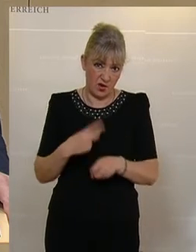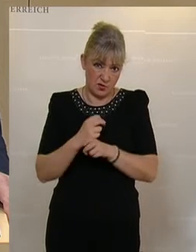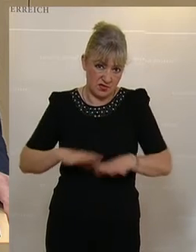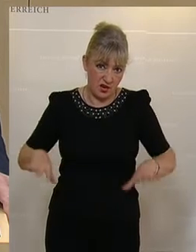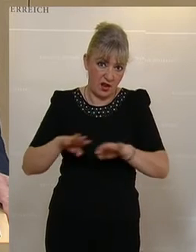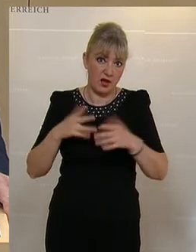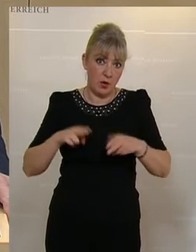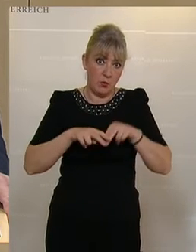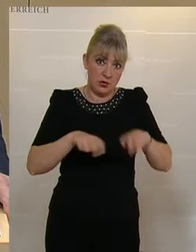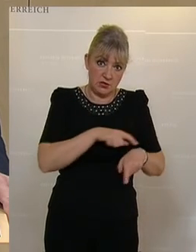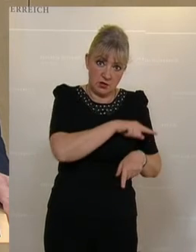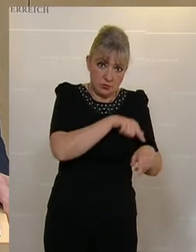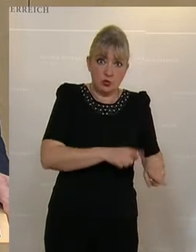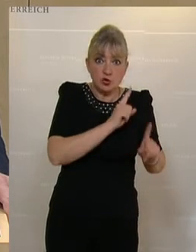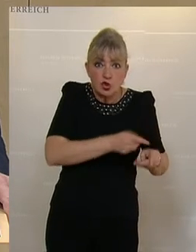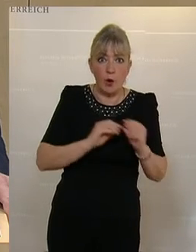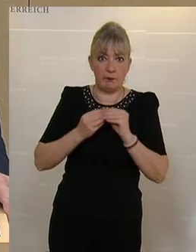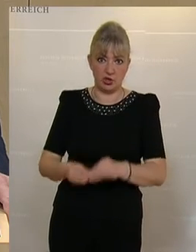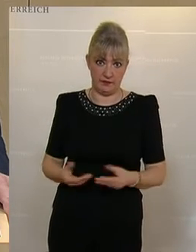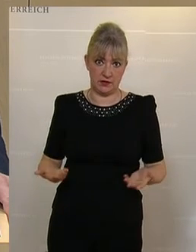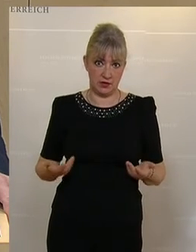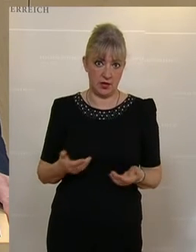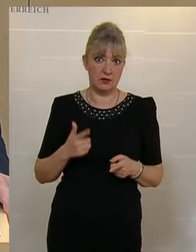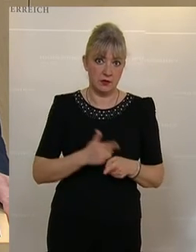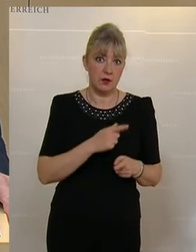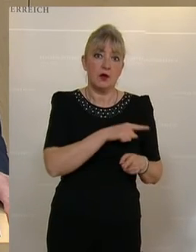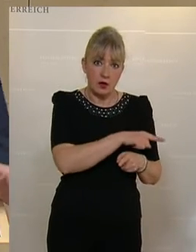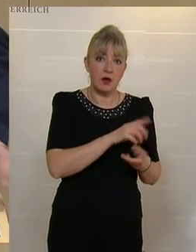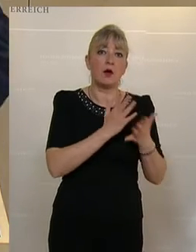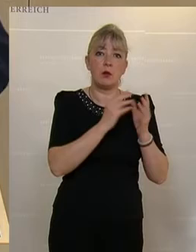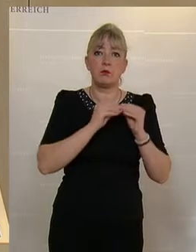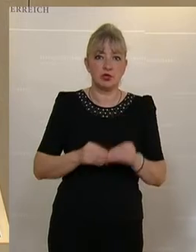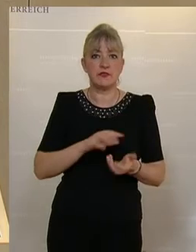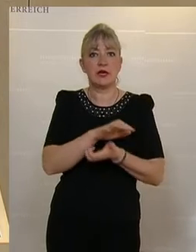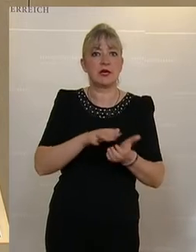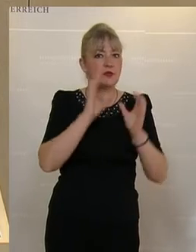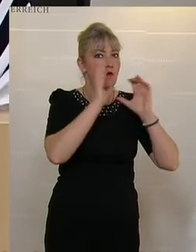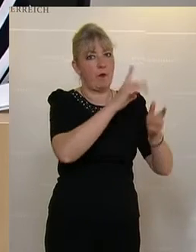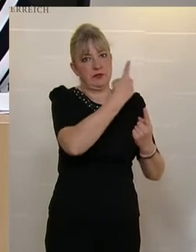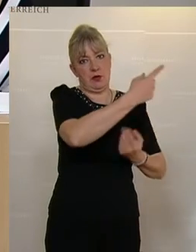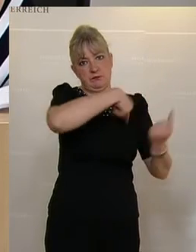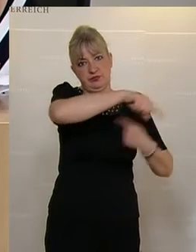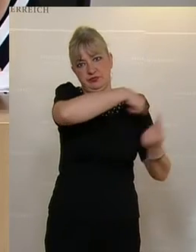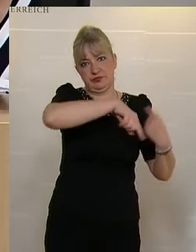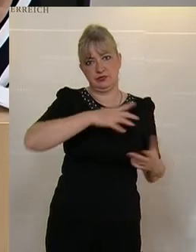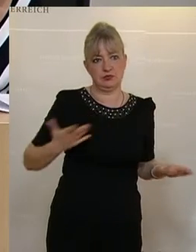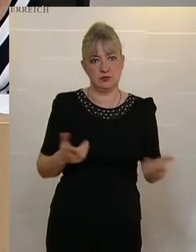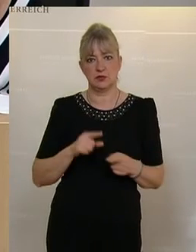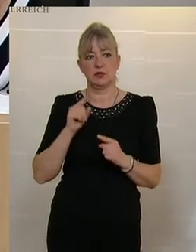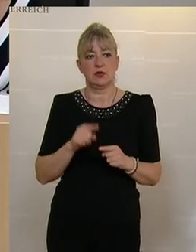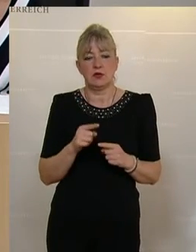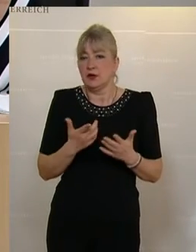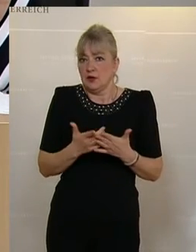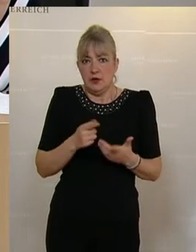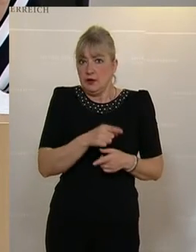sich die Bundesregierung beschäftigen sollte. Und die Bundesregierung beschäftigt sich mit der Krise der ÖVP. Die österreichische Sozialdemokratie